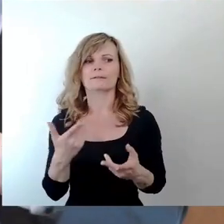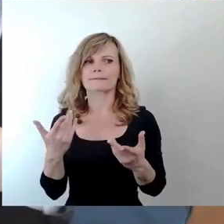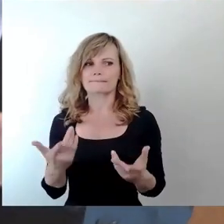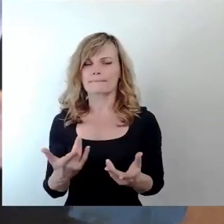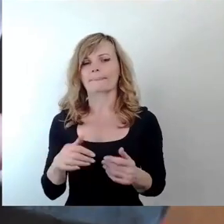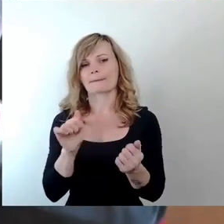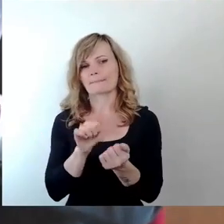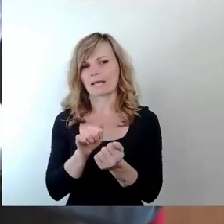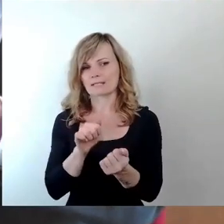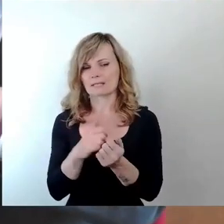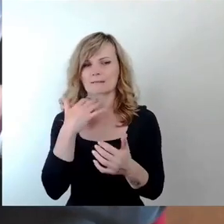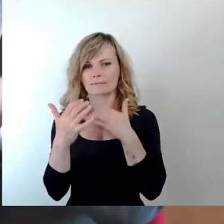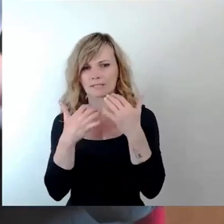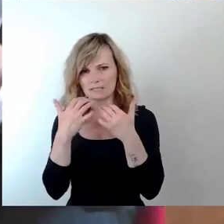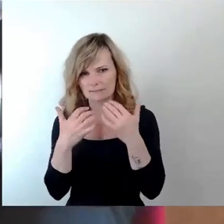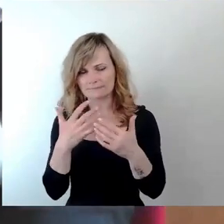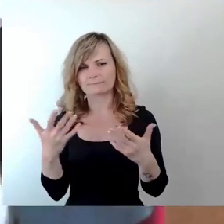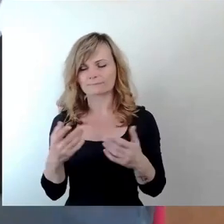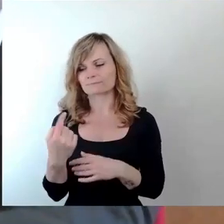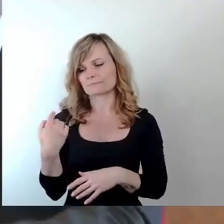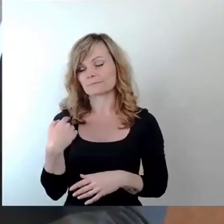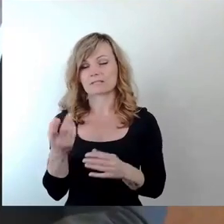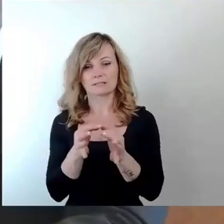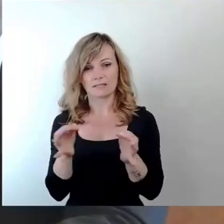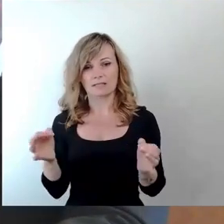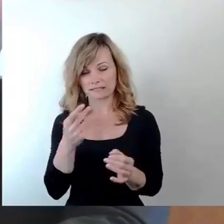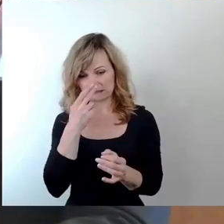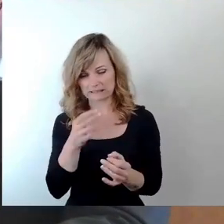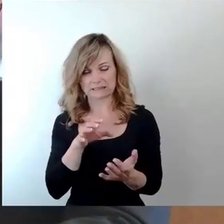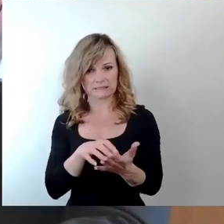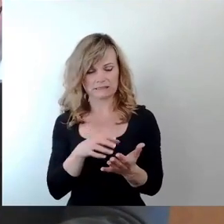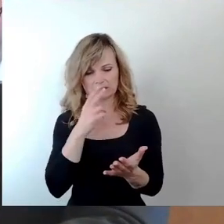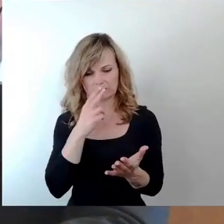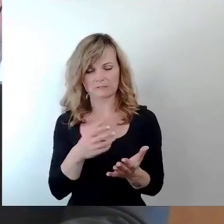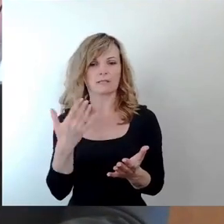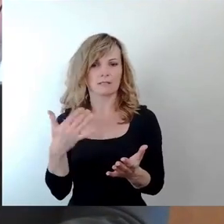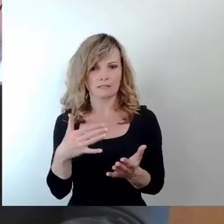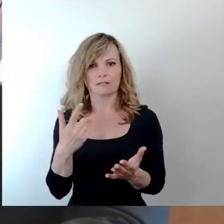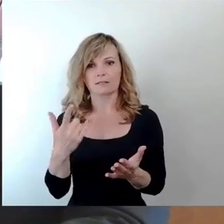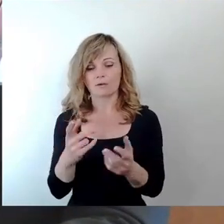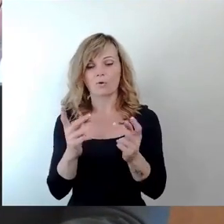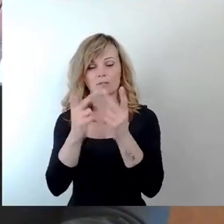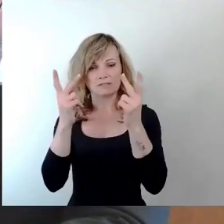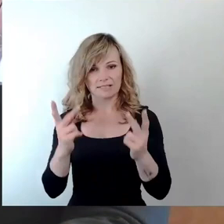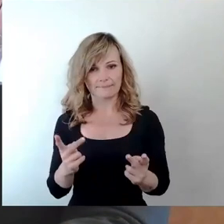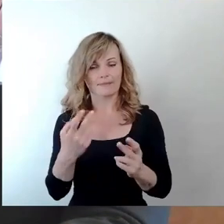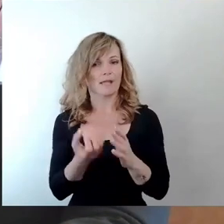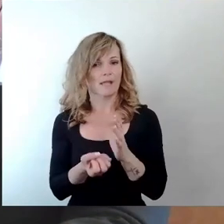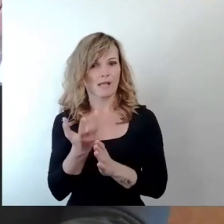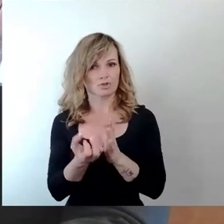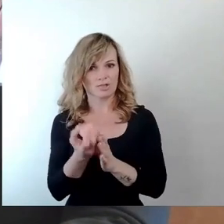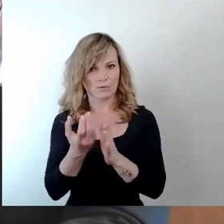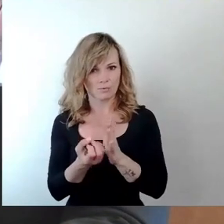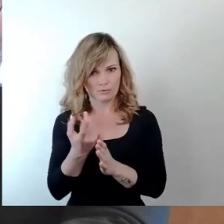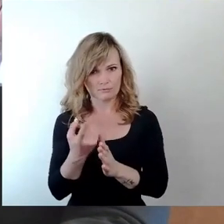Die Presseberichterstattung hat ja in den letzten Tagen deutlich gemacht, dass offensichtlich bei der Konzepterstellung, die mit